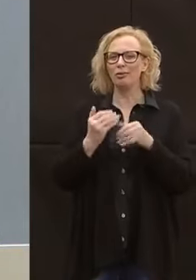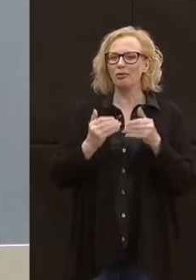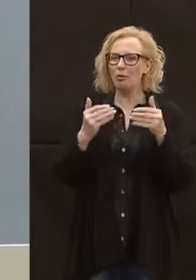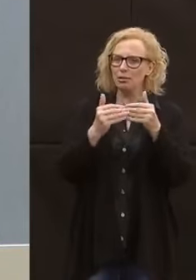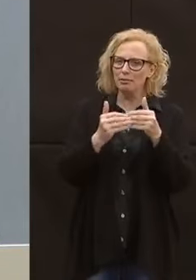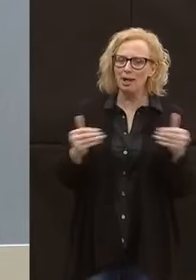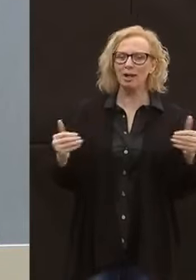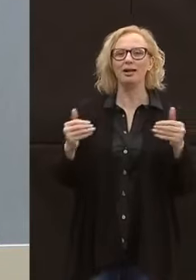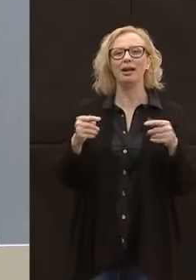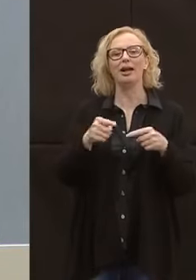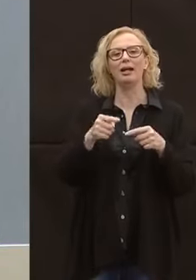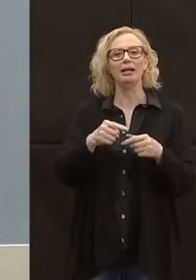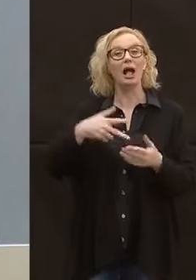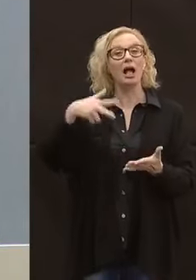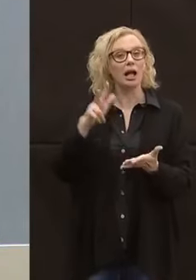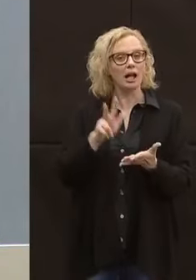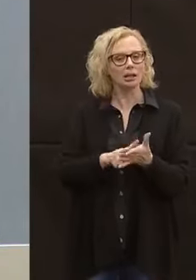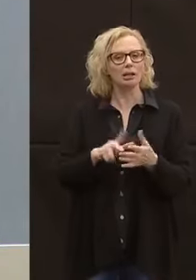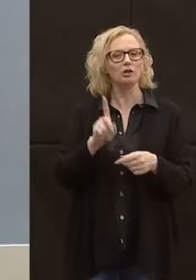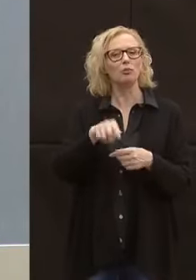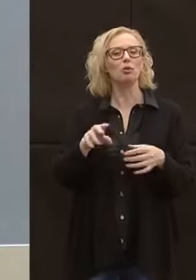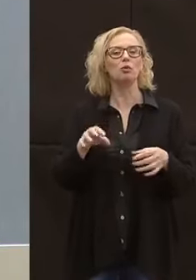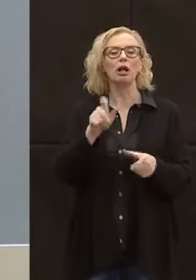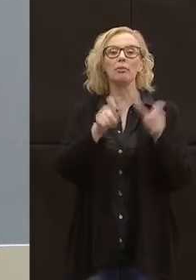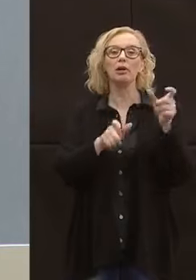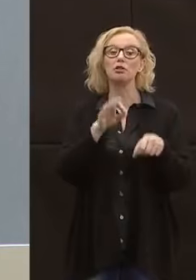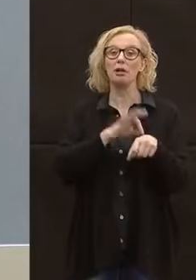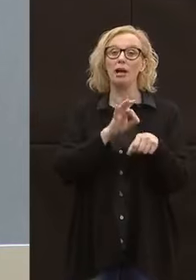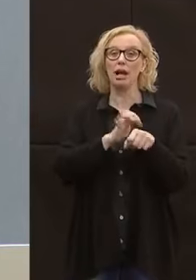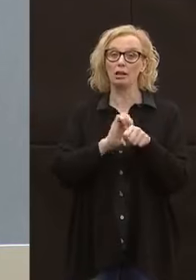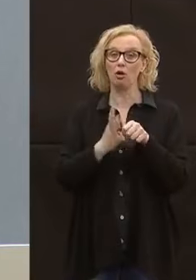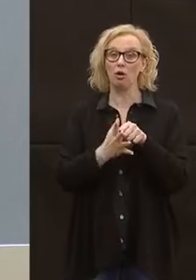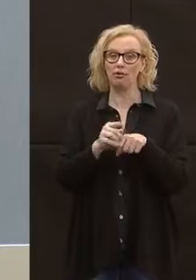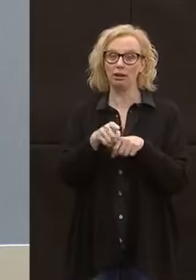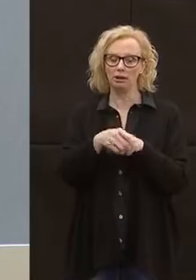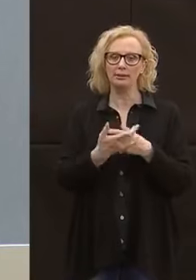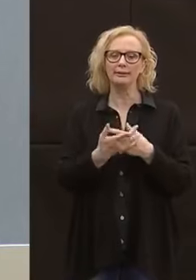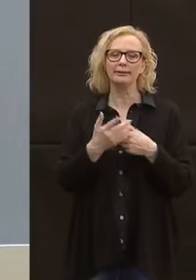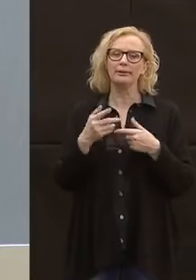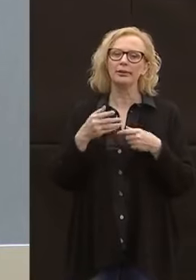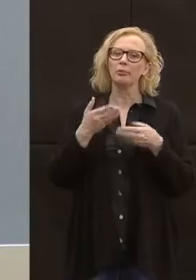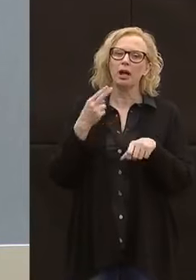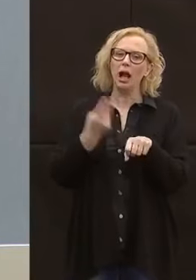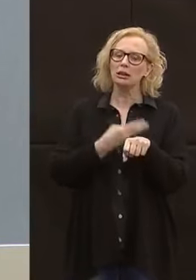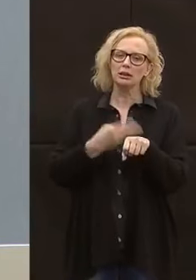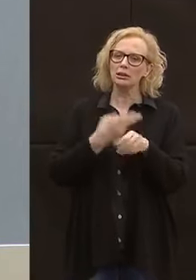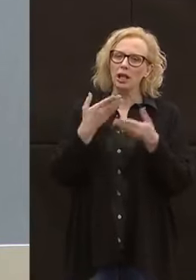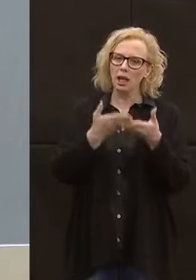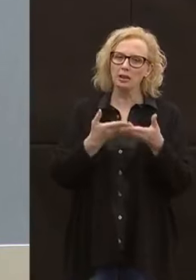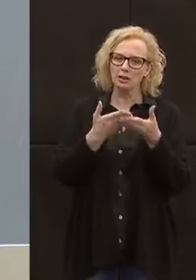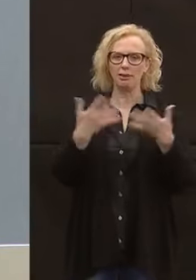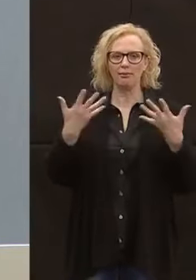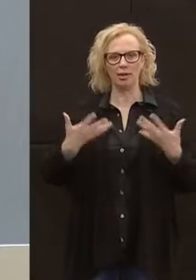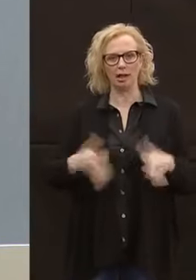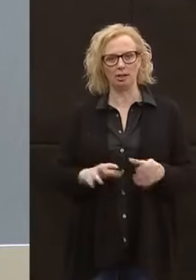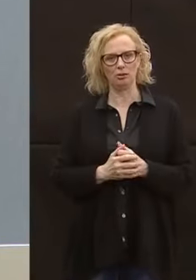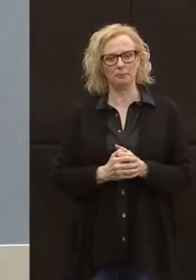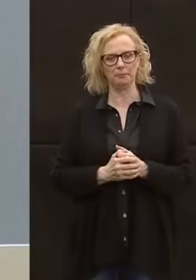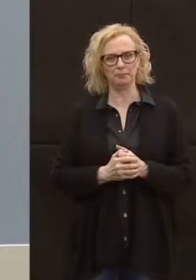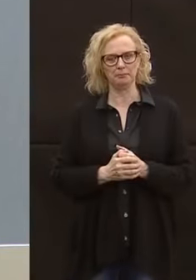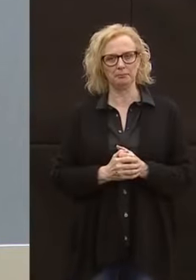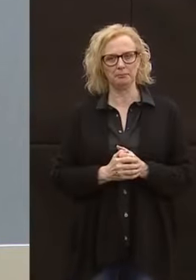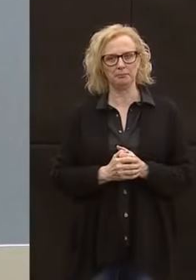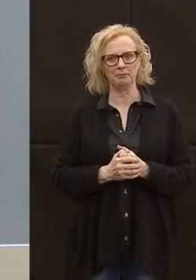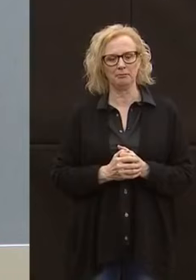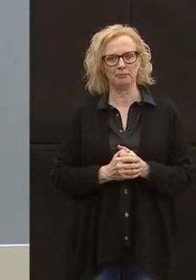garantito anche per i malati Covid la totale assistenza. Questo appunto per quanto